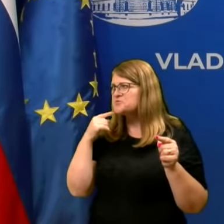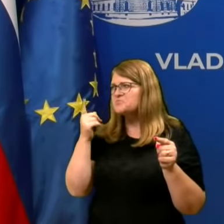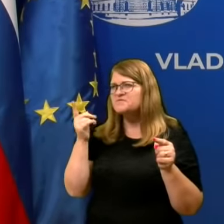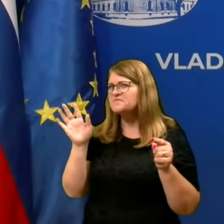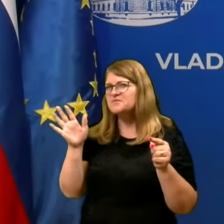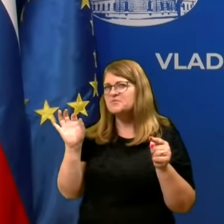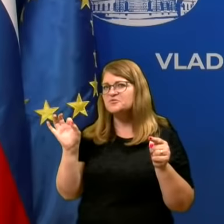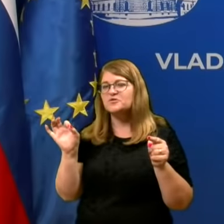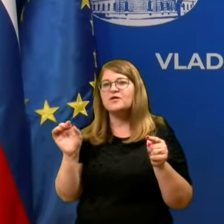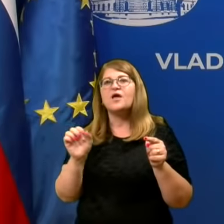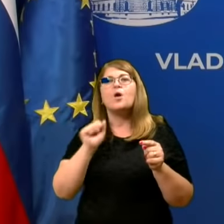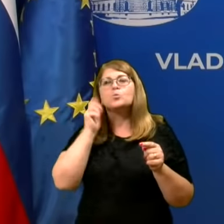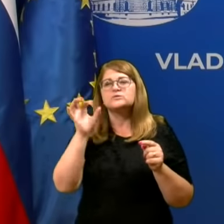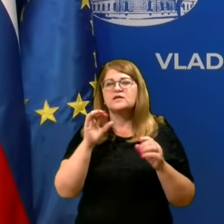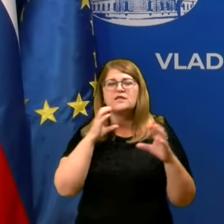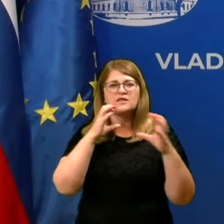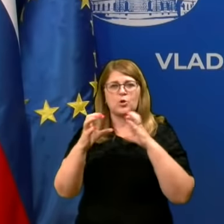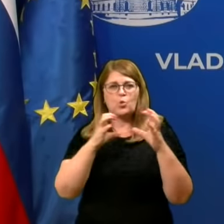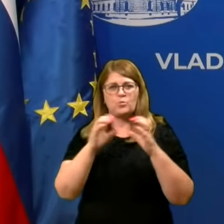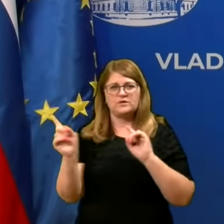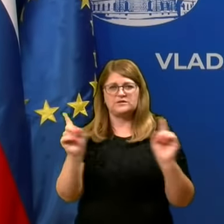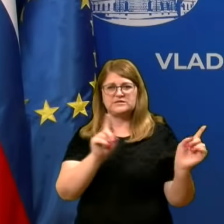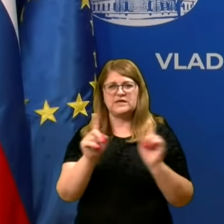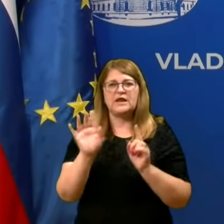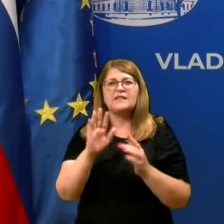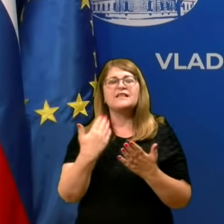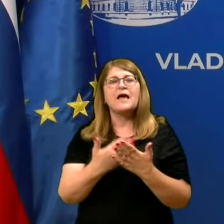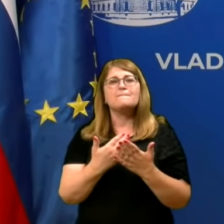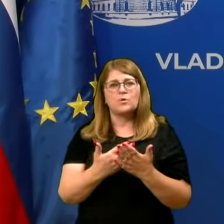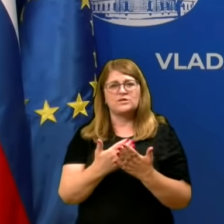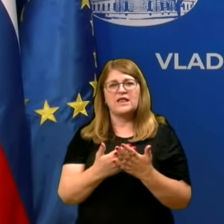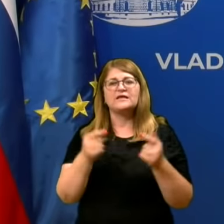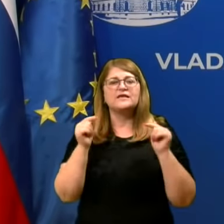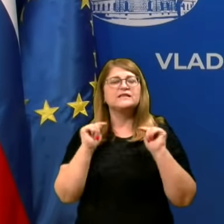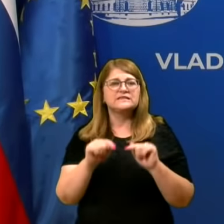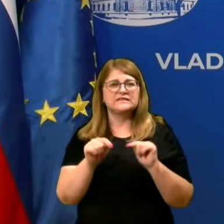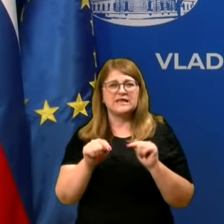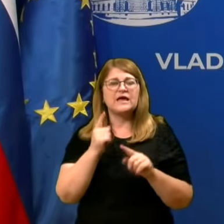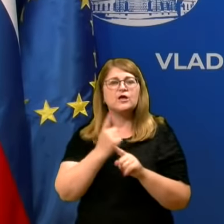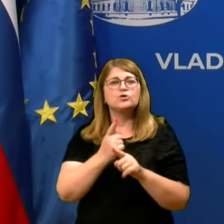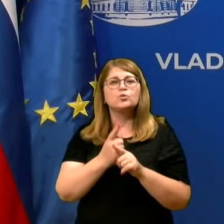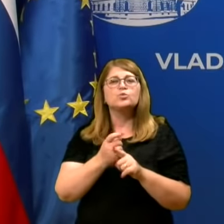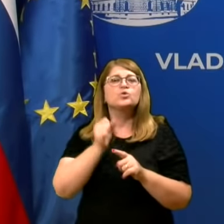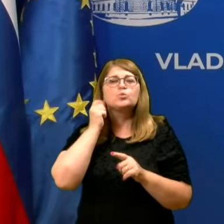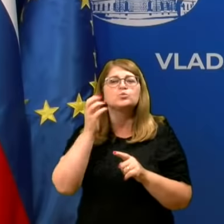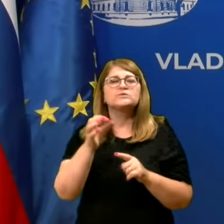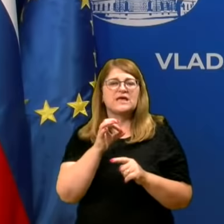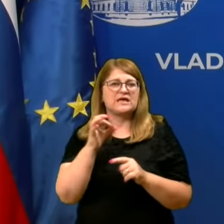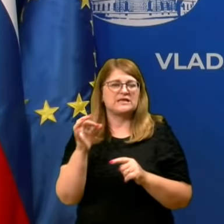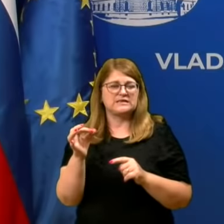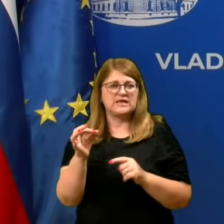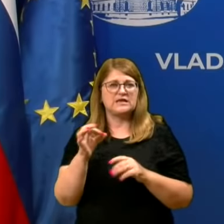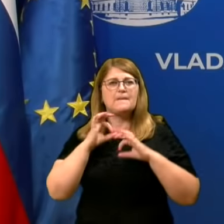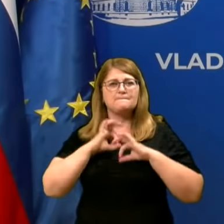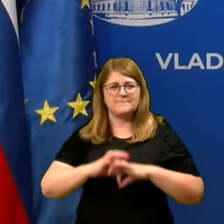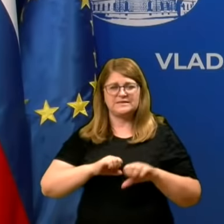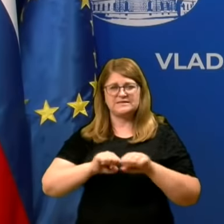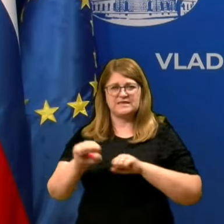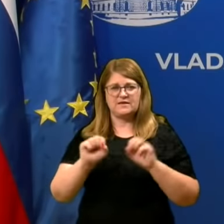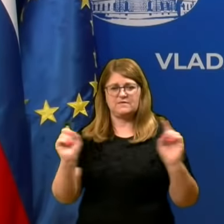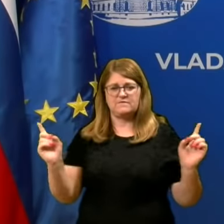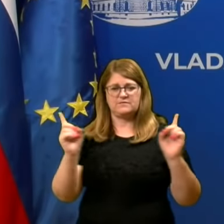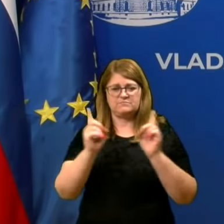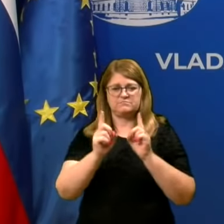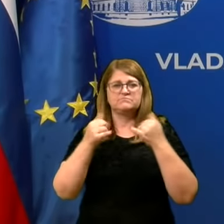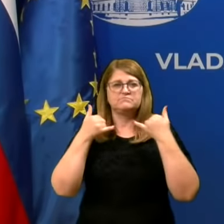dnevno komunicira in na podlagi tega tudi dnevno predsednika vlade in